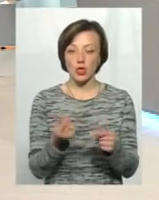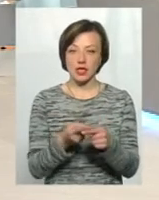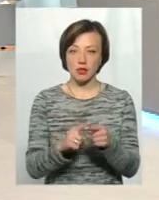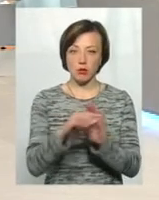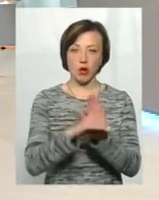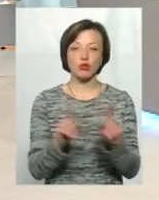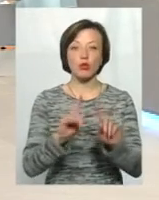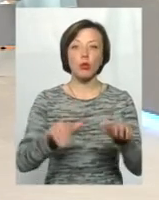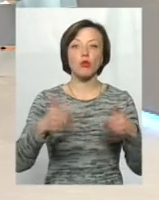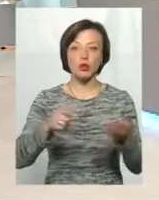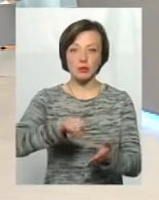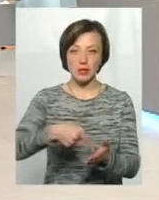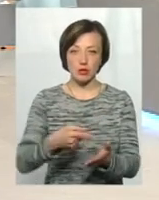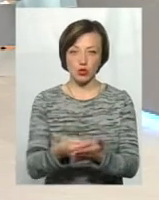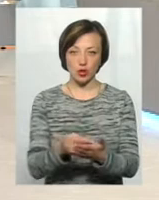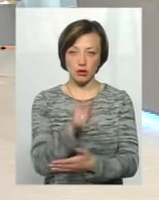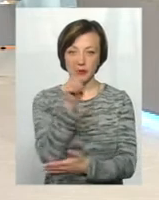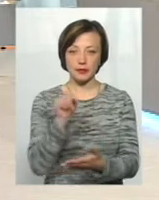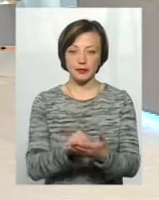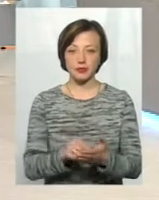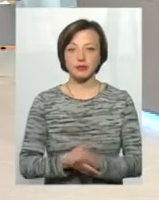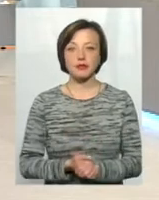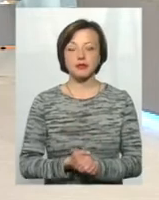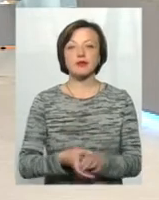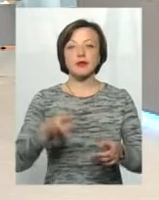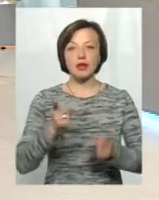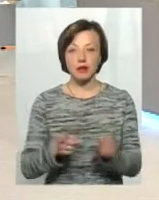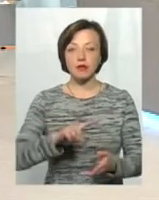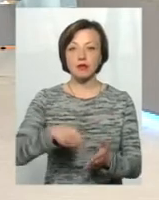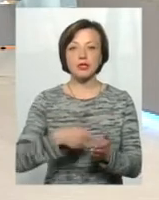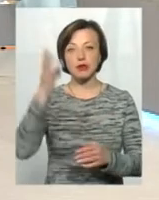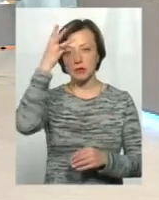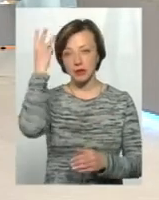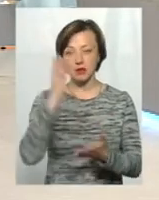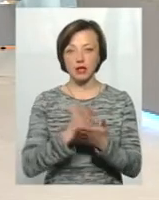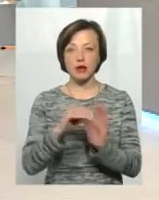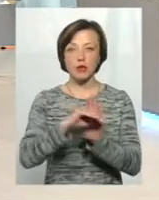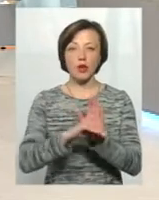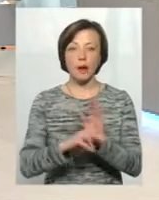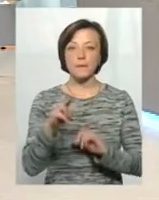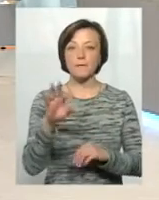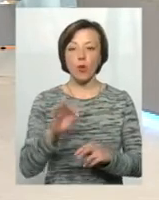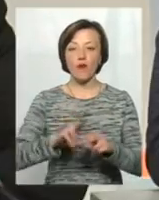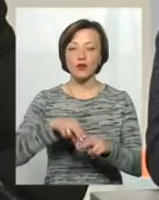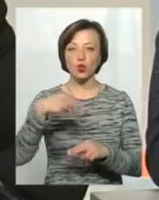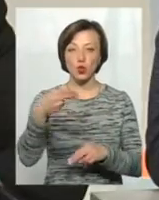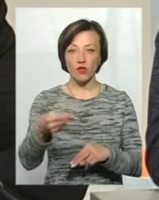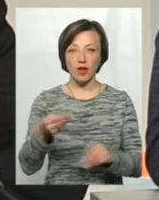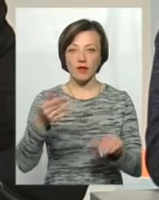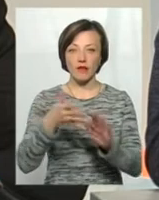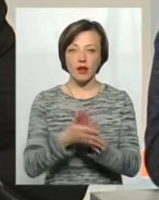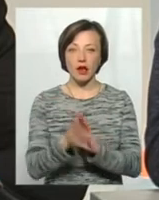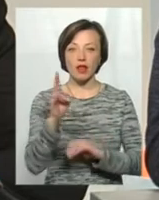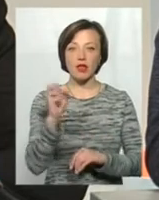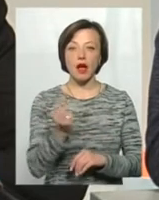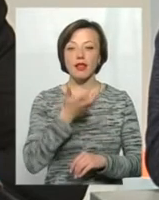програми, і що пропонує міський бюджет? Так, дійсно. В місті Хмельницькому діє дві програми по відшкодуванню витрат на